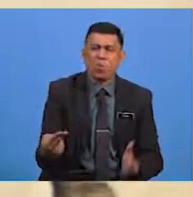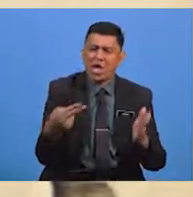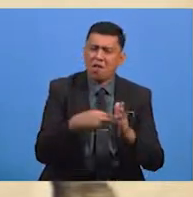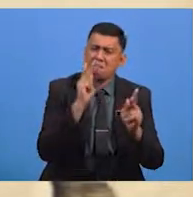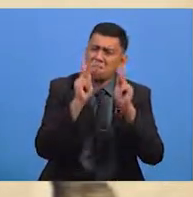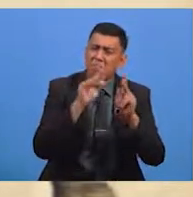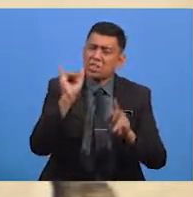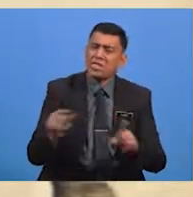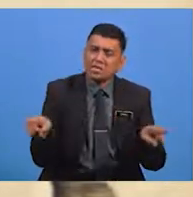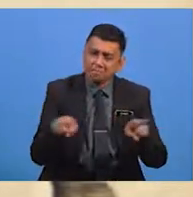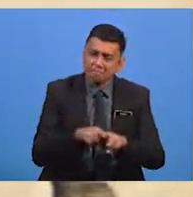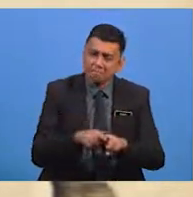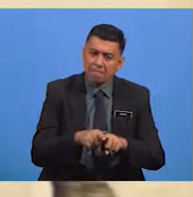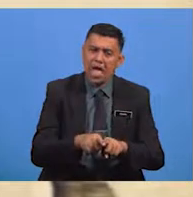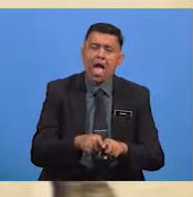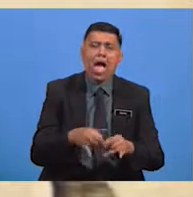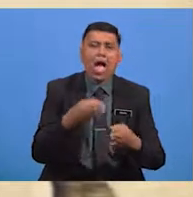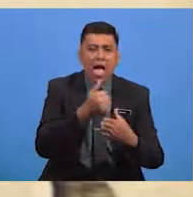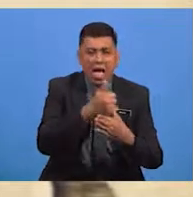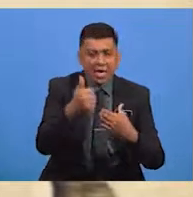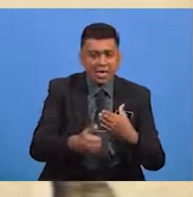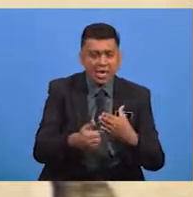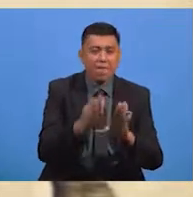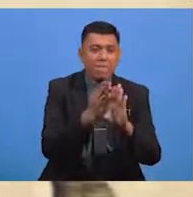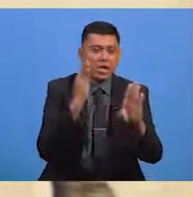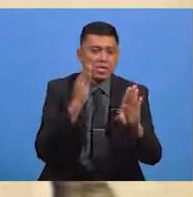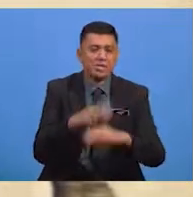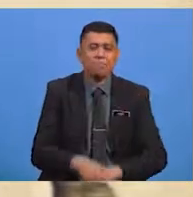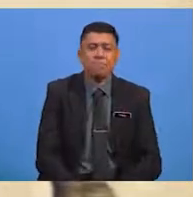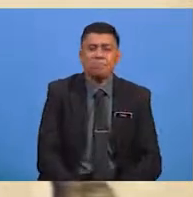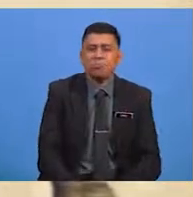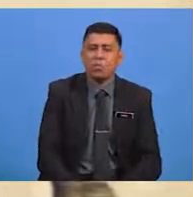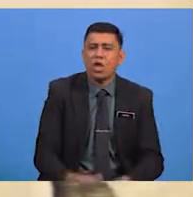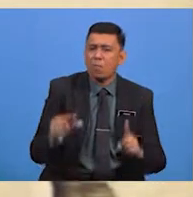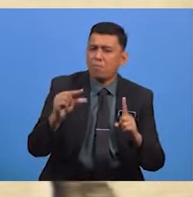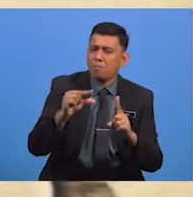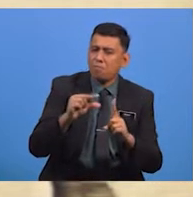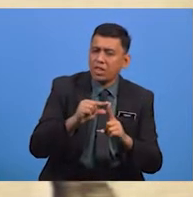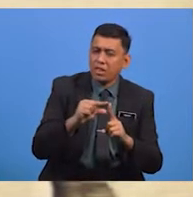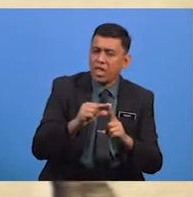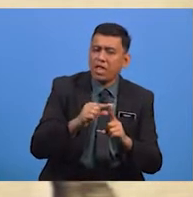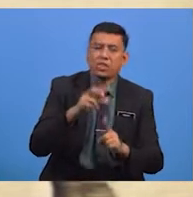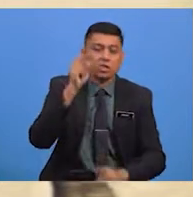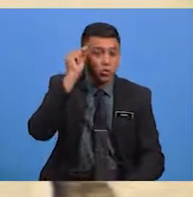Yang Sama Pada Akhir Baris Contohnya Perkataan Tuan Diulang Pada